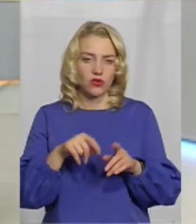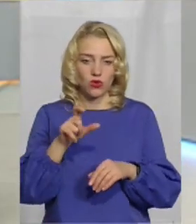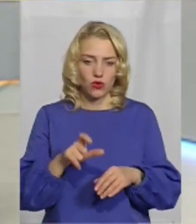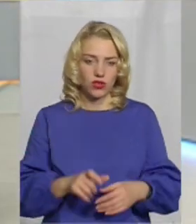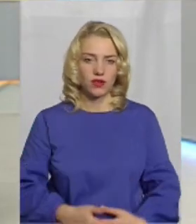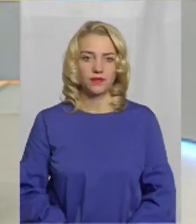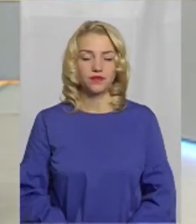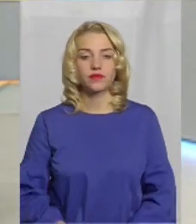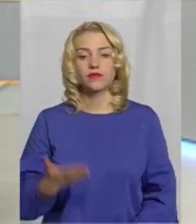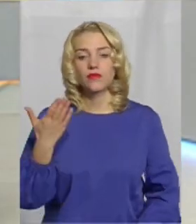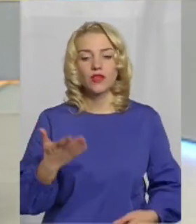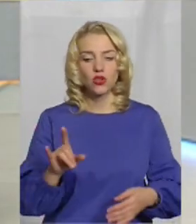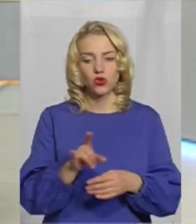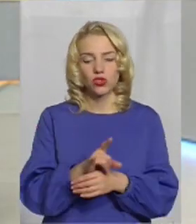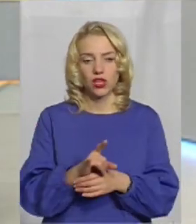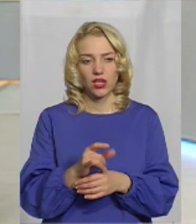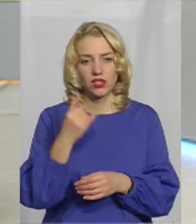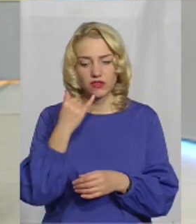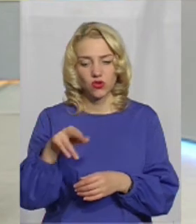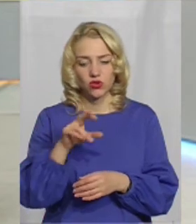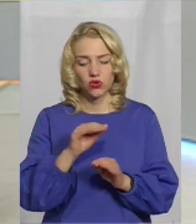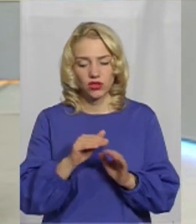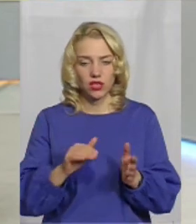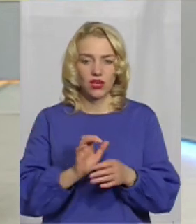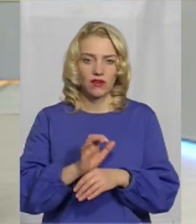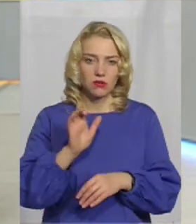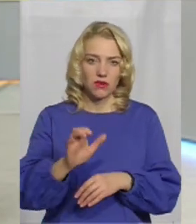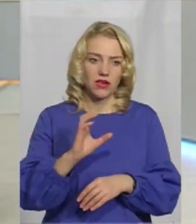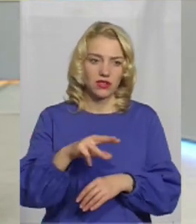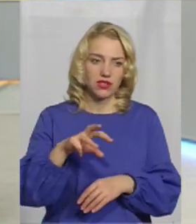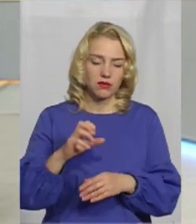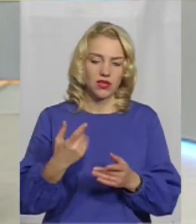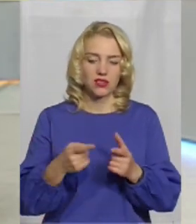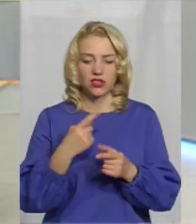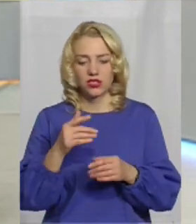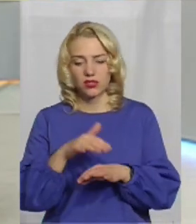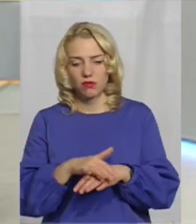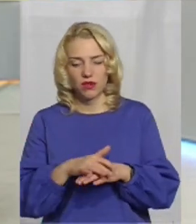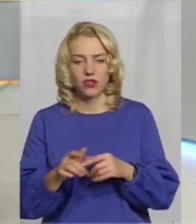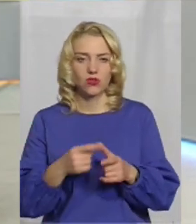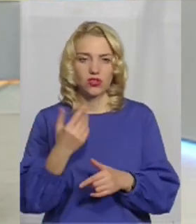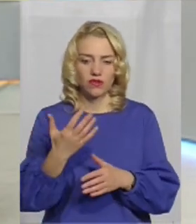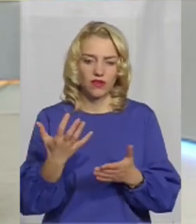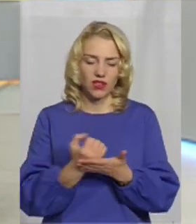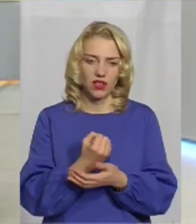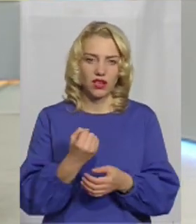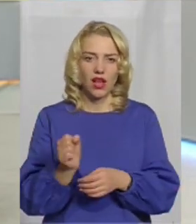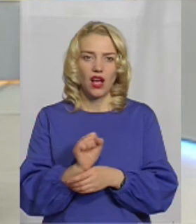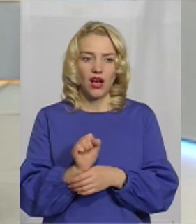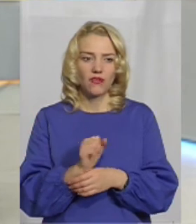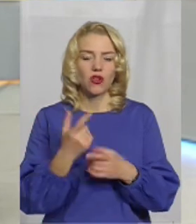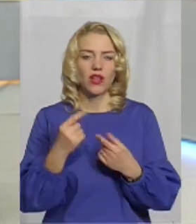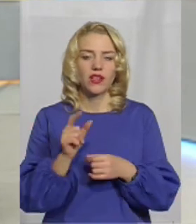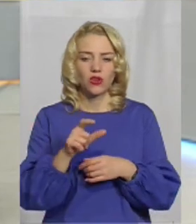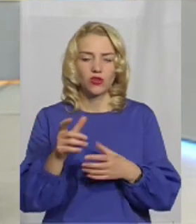шахраї дзвонять до людей, отправляють смски, типу, чи з банку, чи про те, що ви виграли авто, а де вони беруть